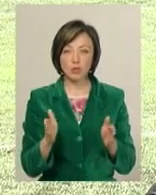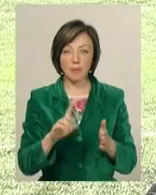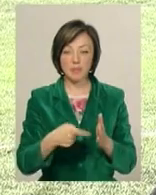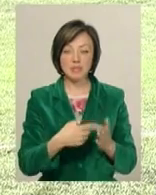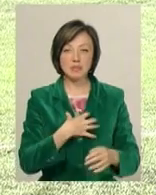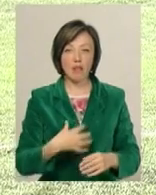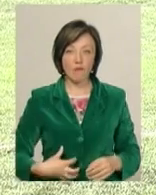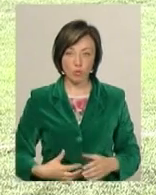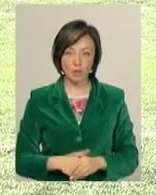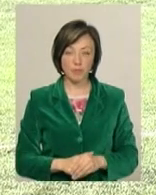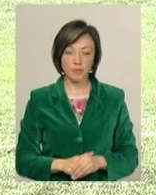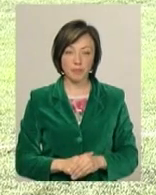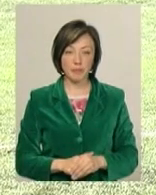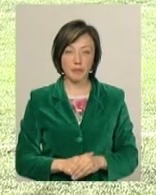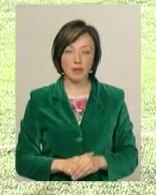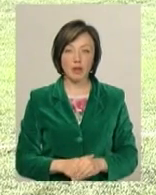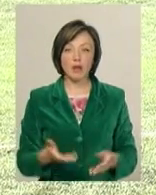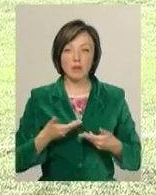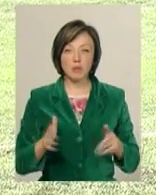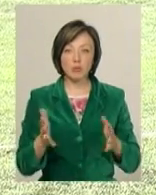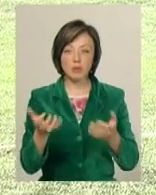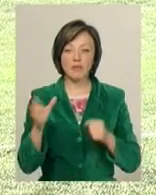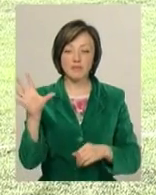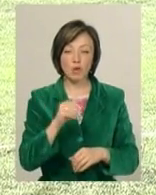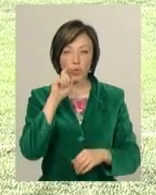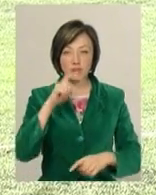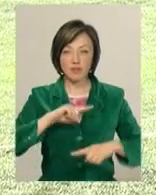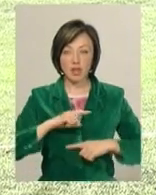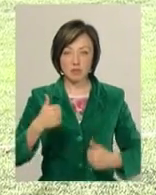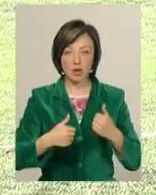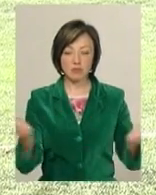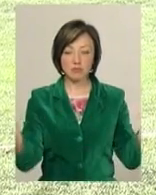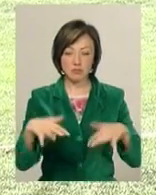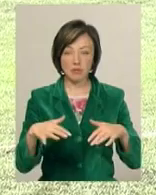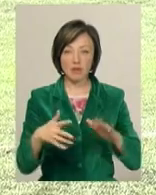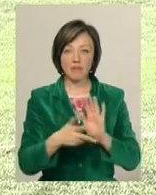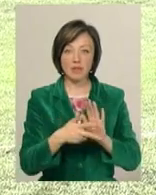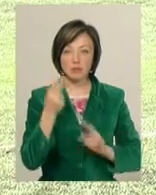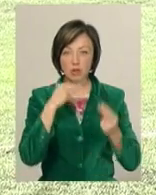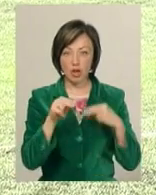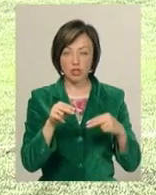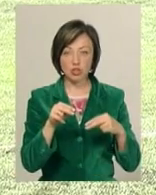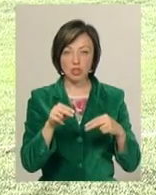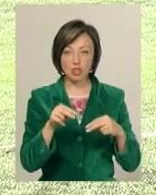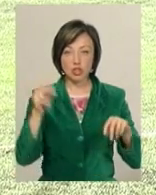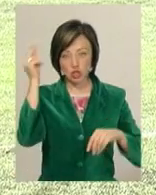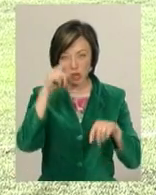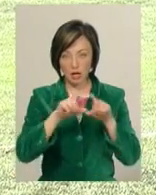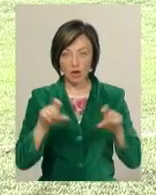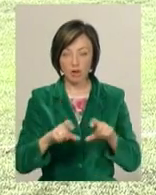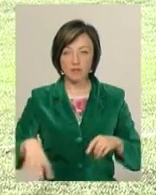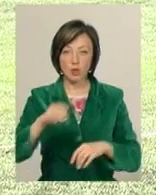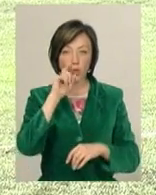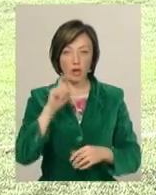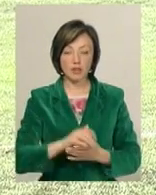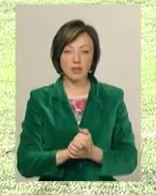в місті Славута. Ми будемо приймати всеукраїнські фінальні змагання, до нас з'їдуться 8 кращих шкільних команд з